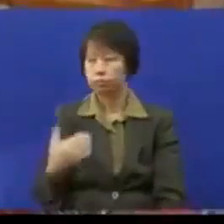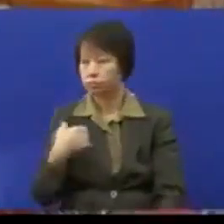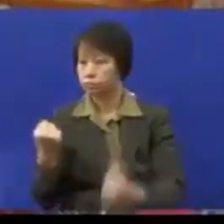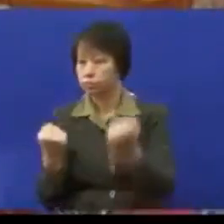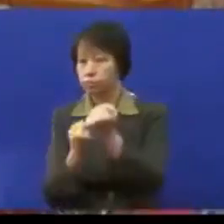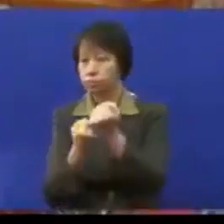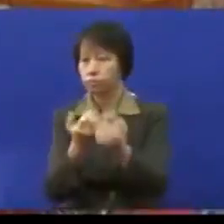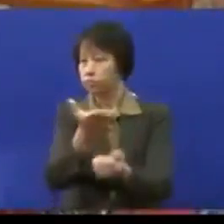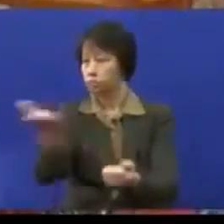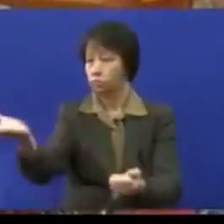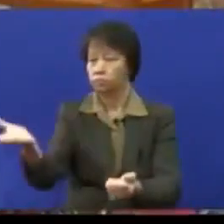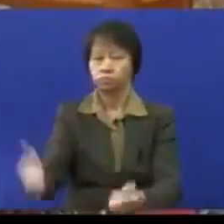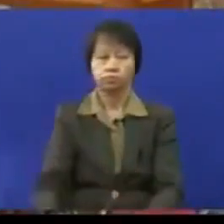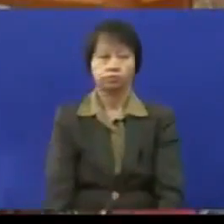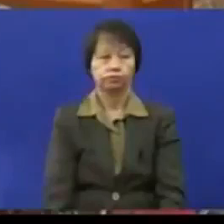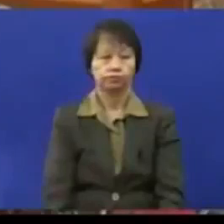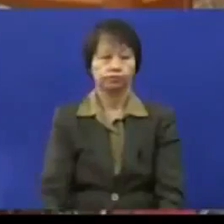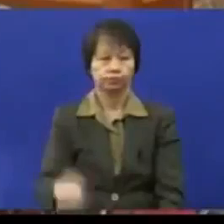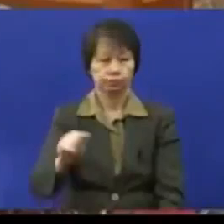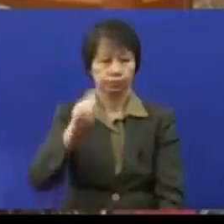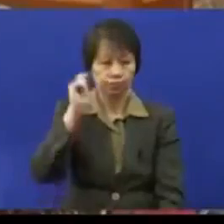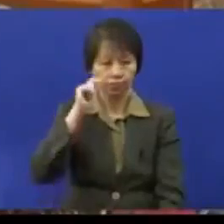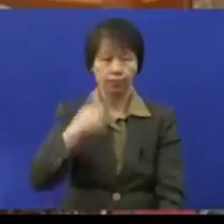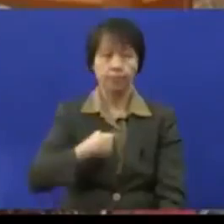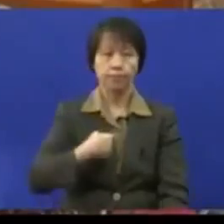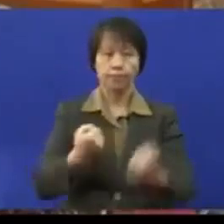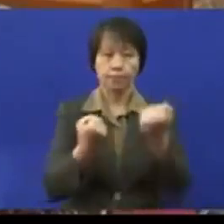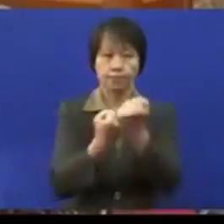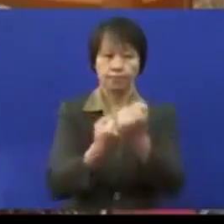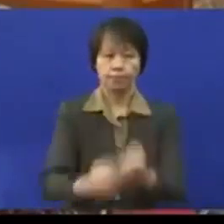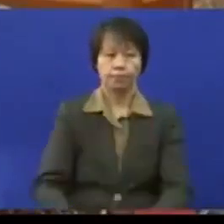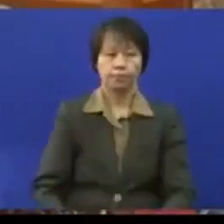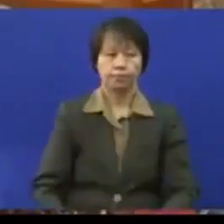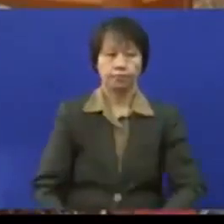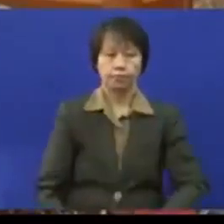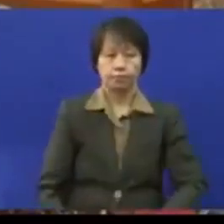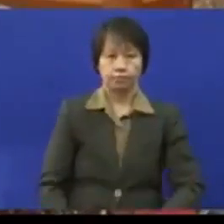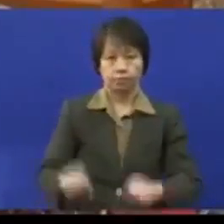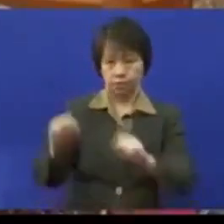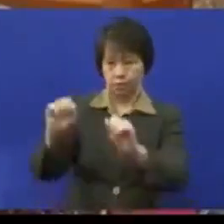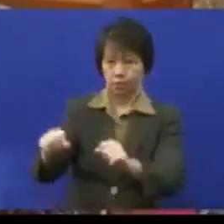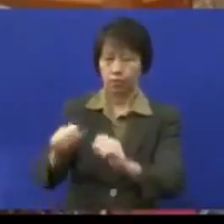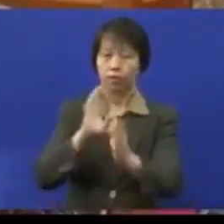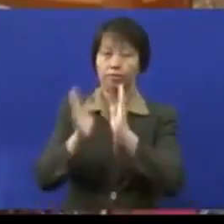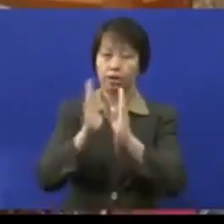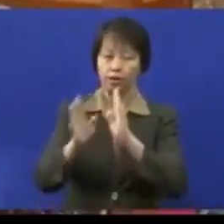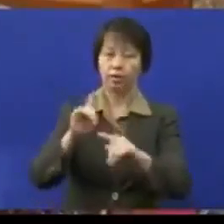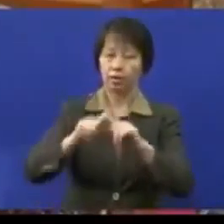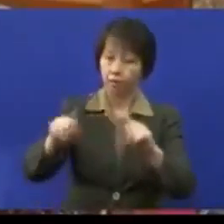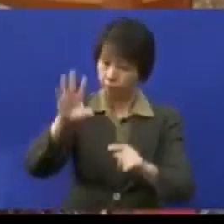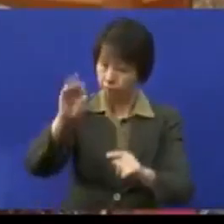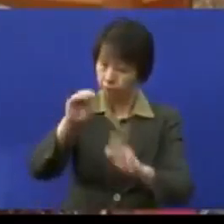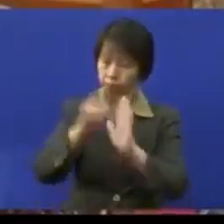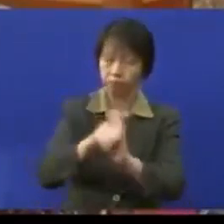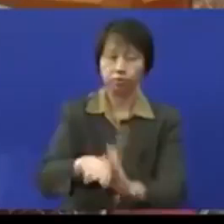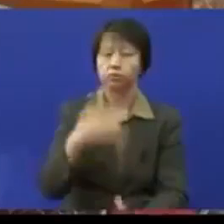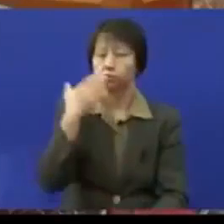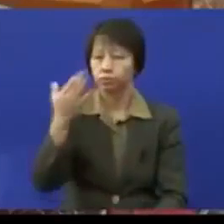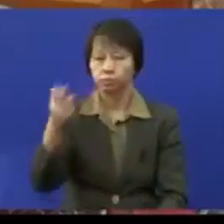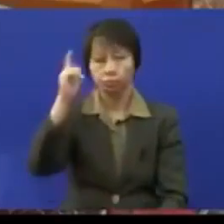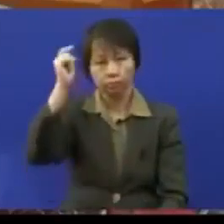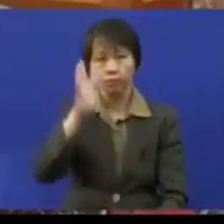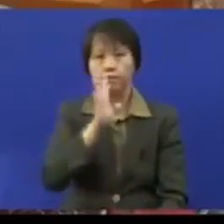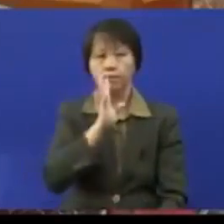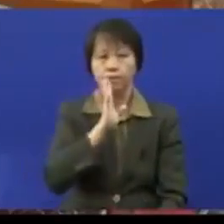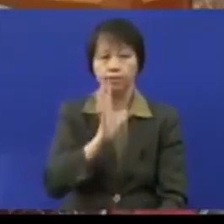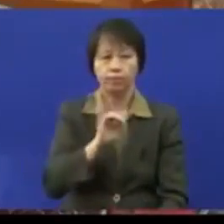Tuan Speaker saya menyokong boleh saya bahas terus boleh 5 minit je ok terima kasih Tuan Speaker saya waktu tiga